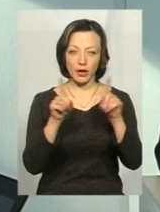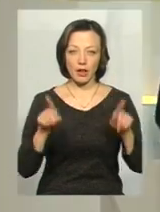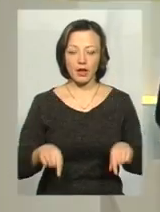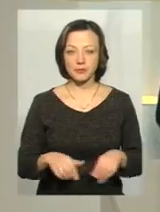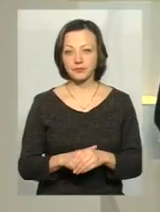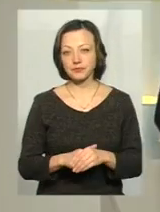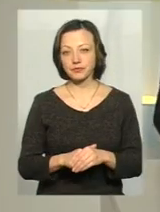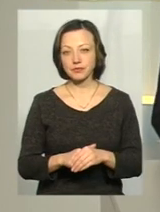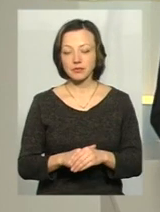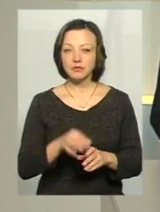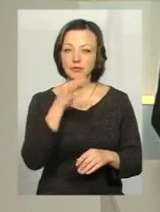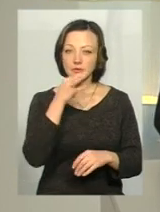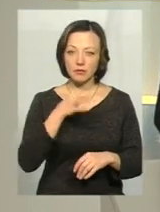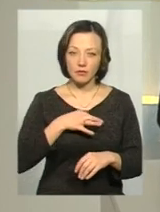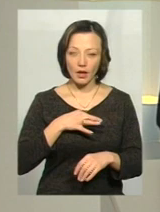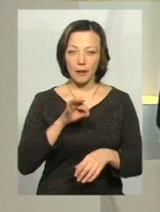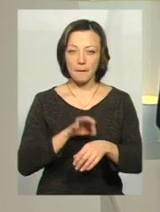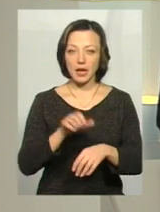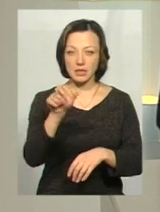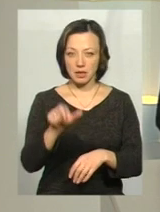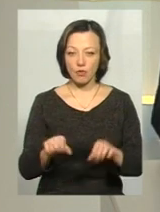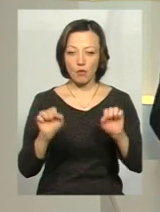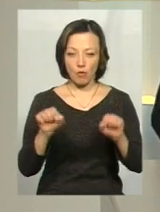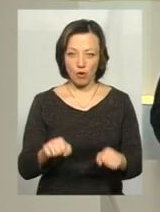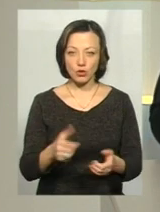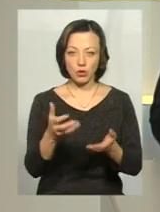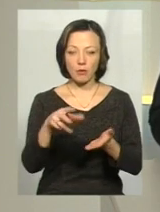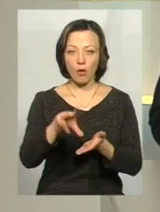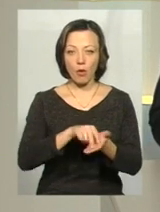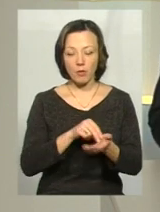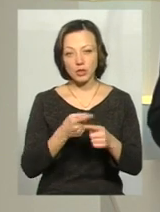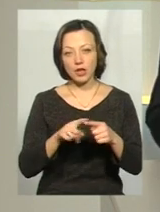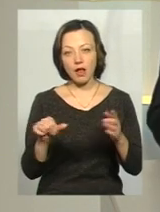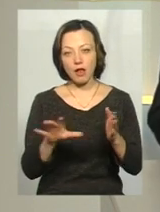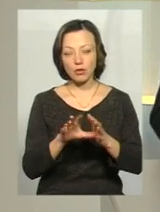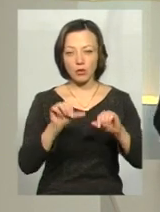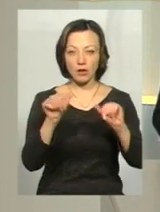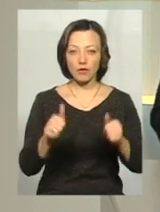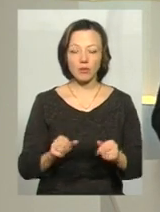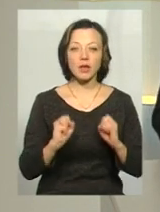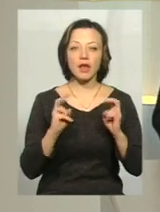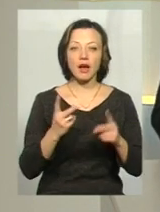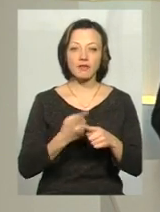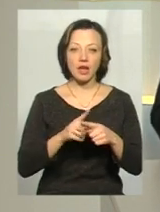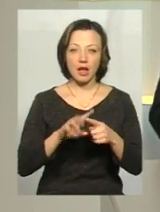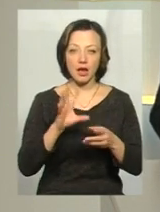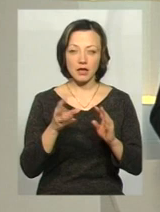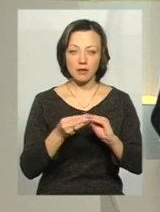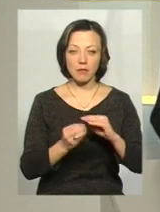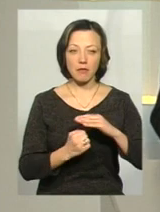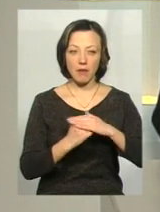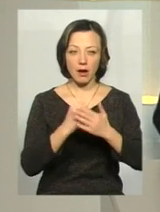Пацієнт зможе отримати також паперову копію, чи це буде в електронному вигляді? Як взагалі ця база